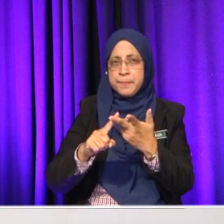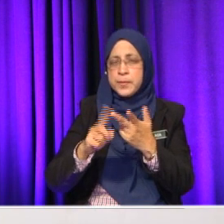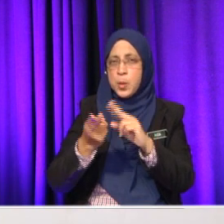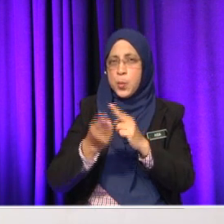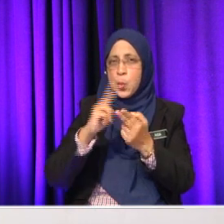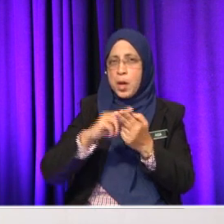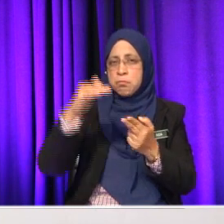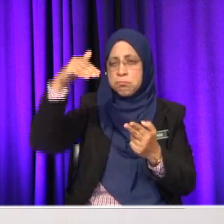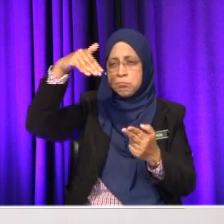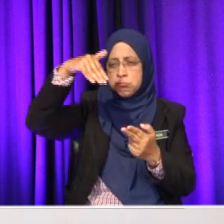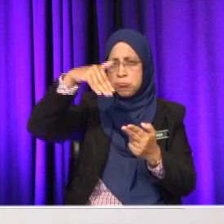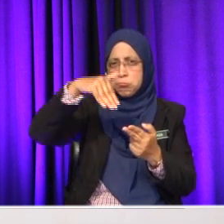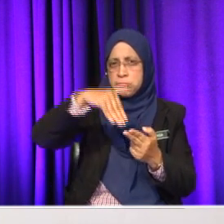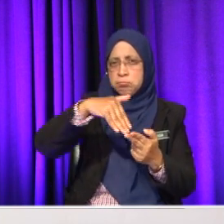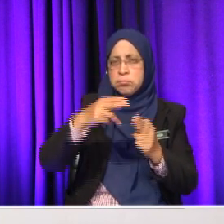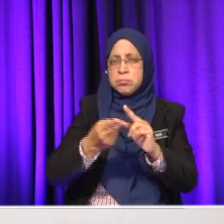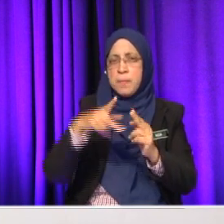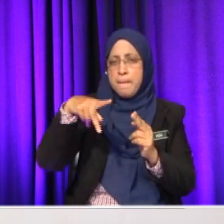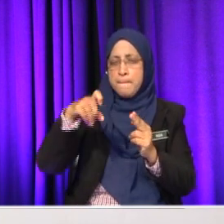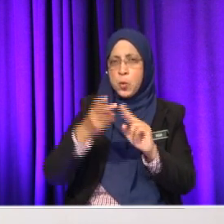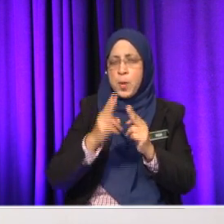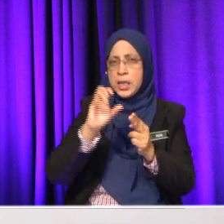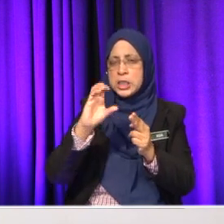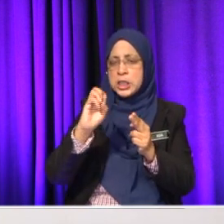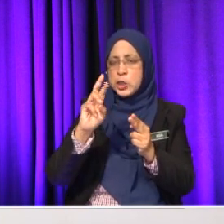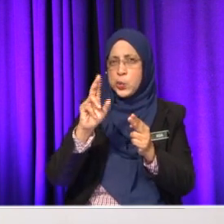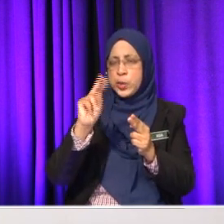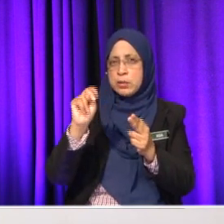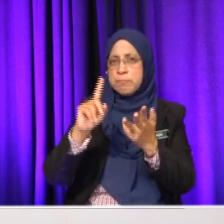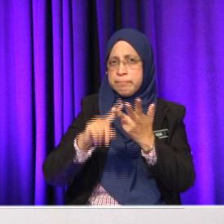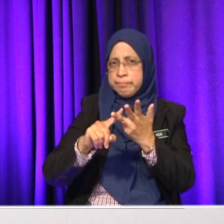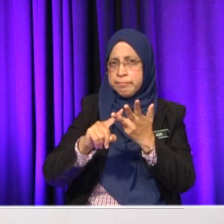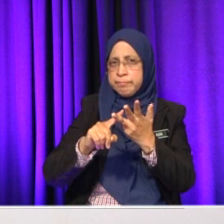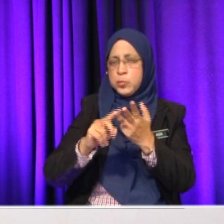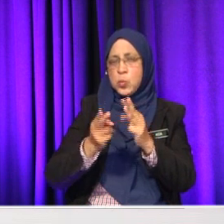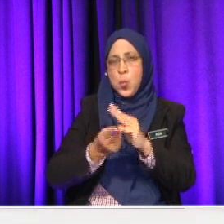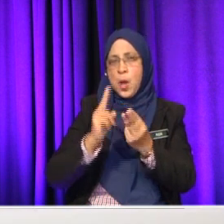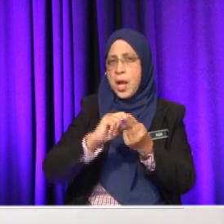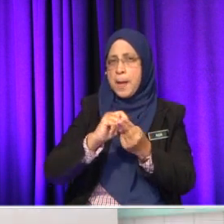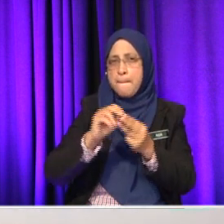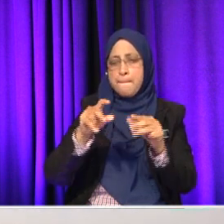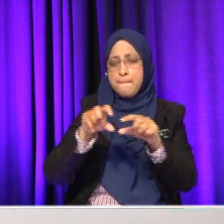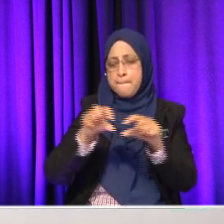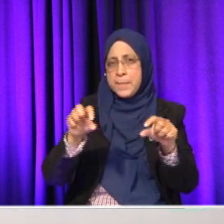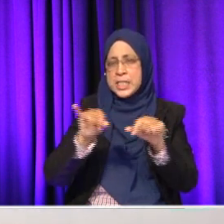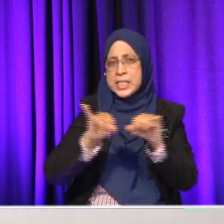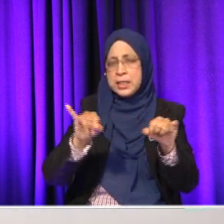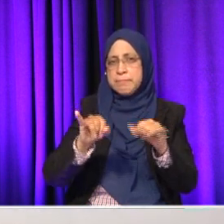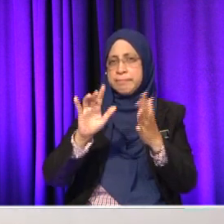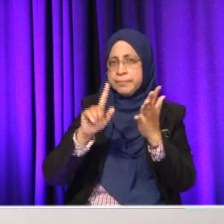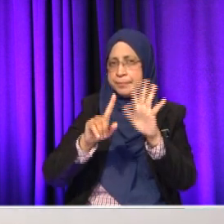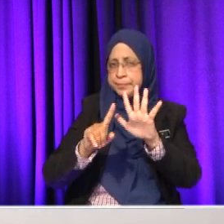perubahan cerun. Kita ada, yang terakhir kita ada yang keempat. Perubahan saiz pipe salih. Dan yang kelima yang terakhir kita ada,